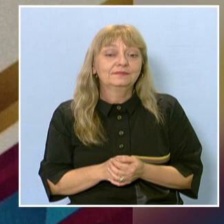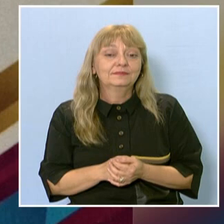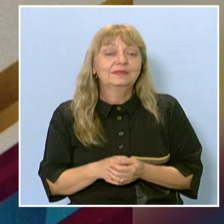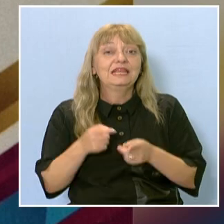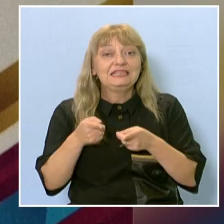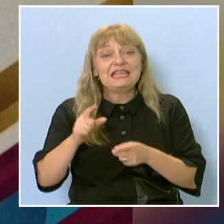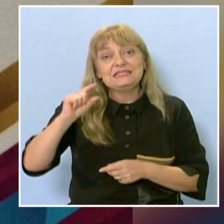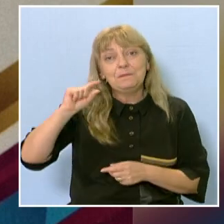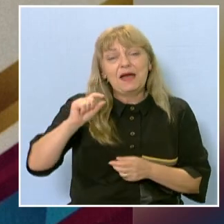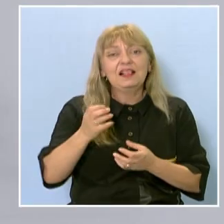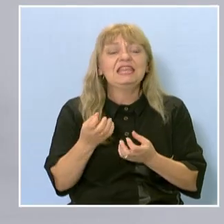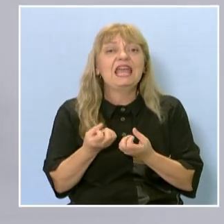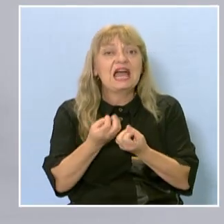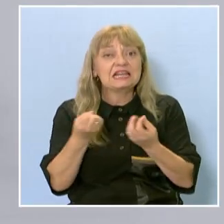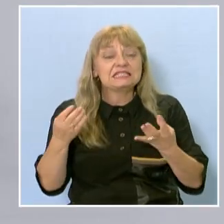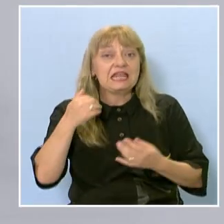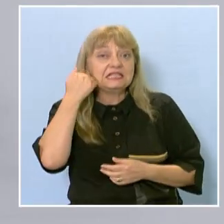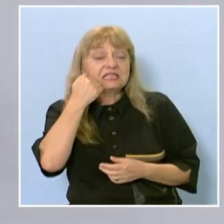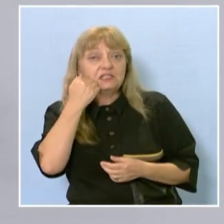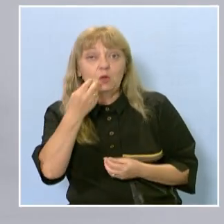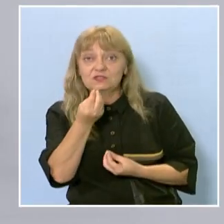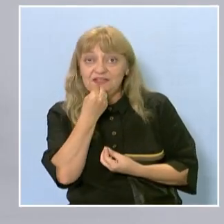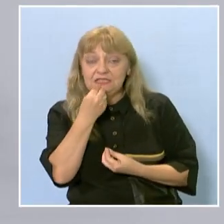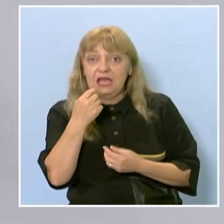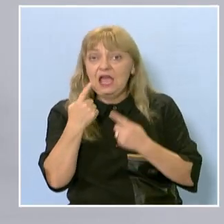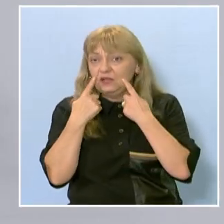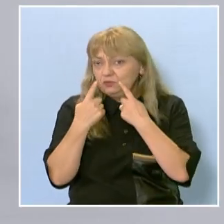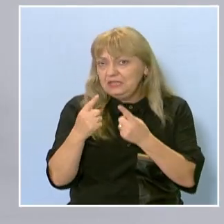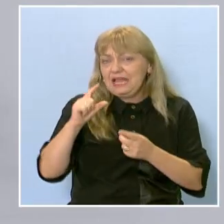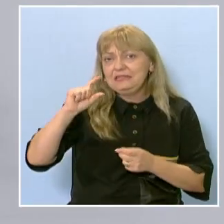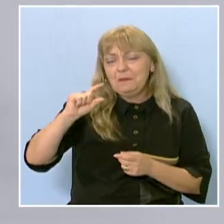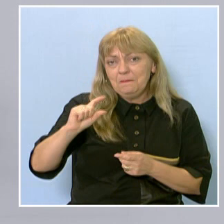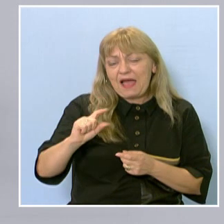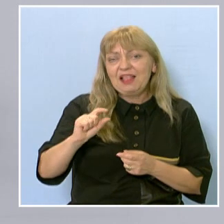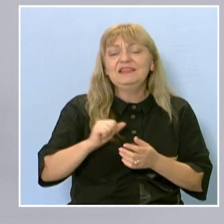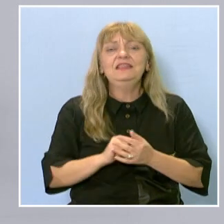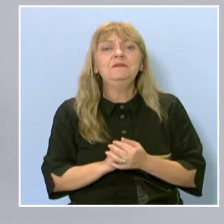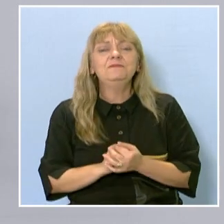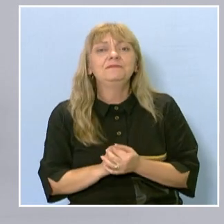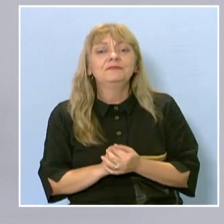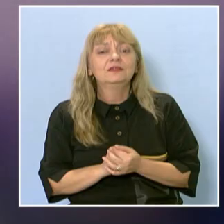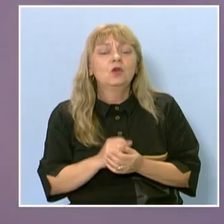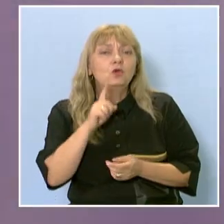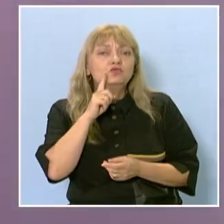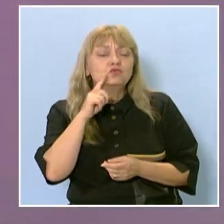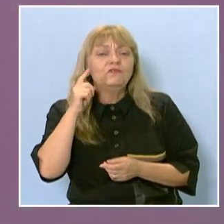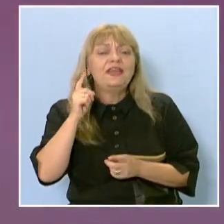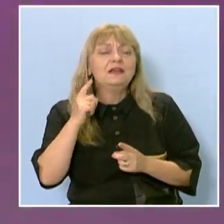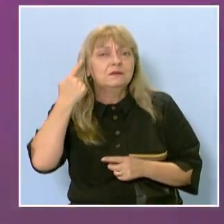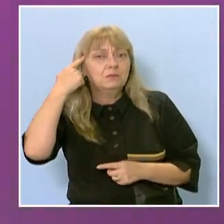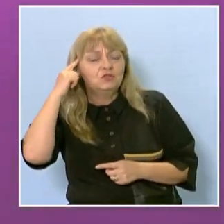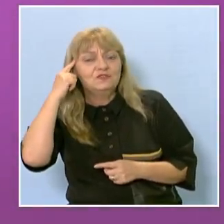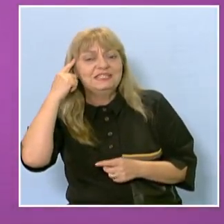Тези микрорастения се използват за ядене. Обаче, като ги гледате така малки, посложени, потлилавата светлина, човек сега ще започне да нашите